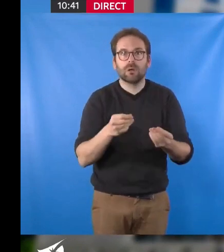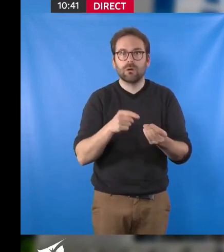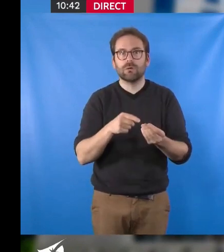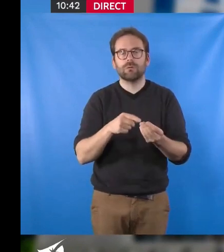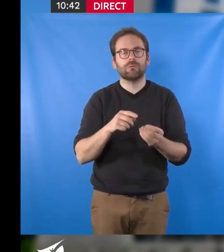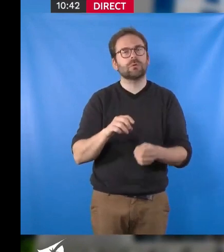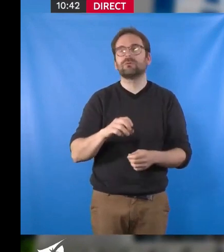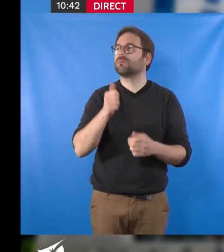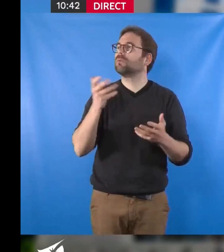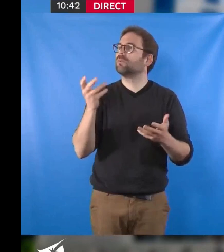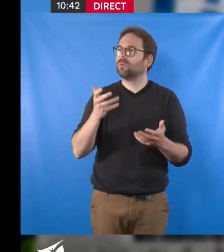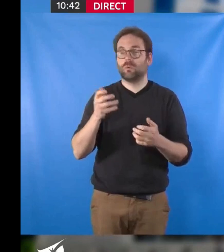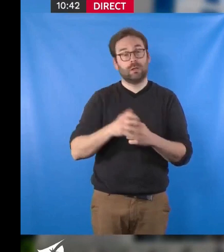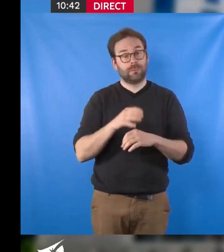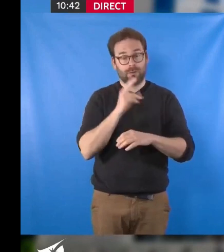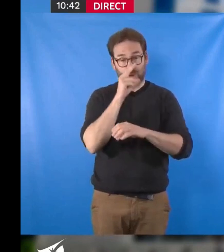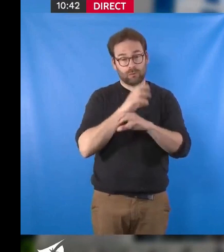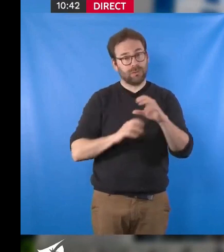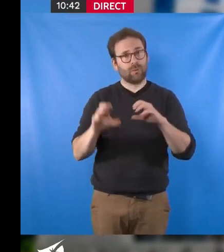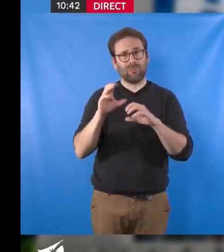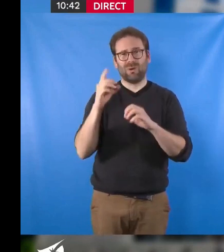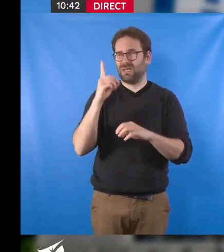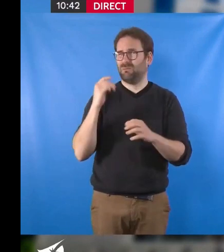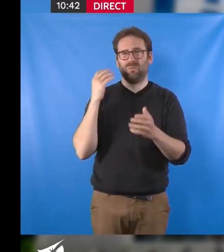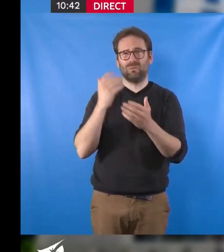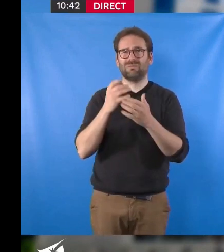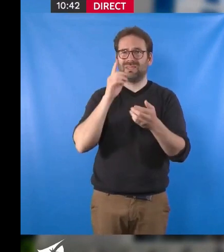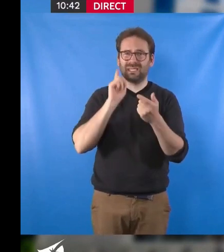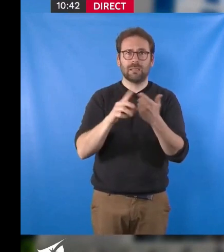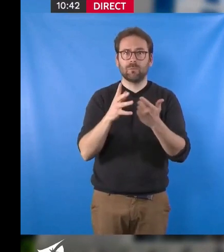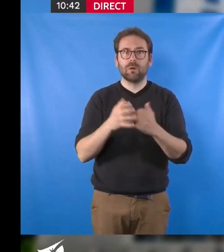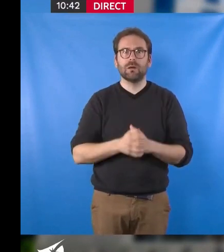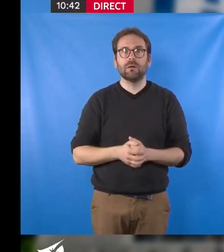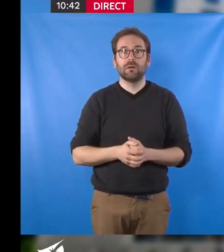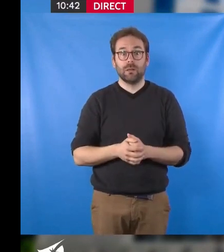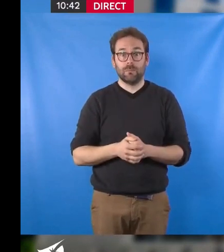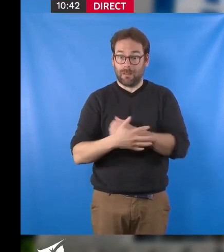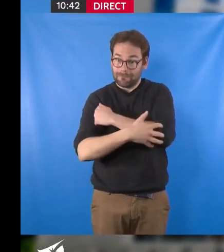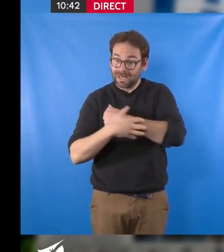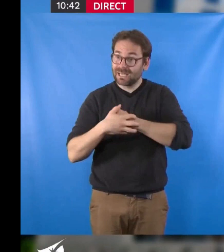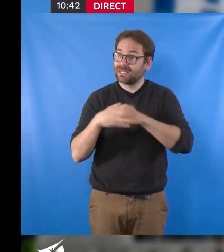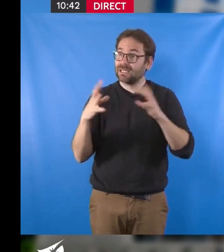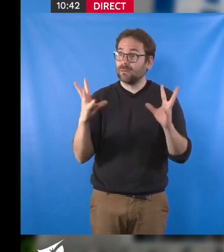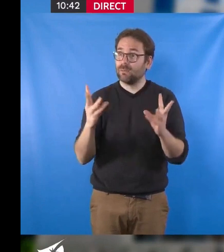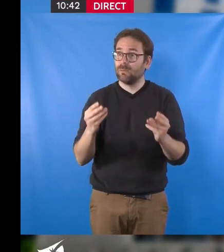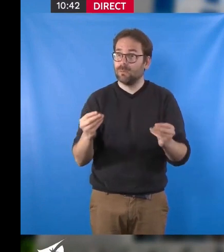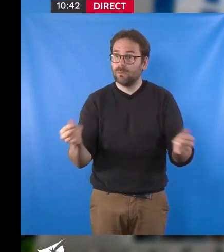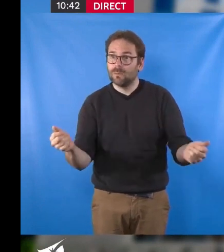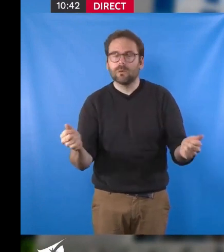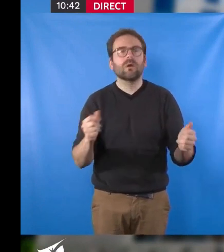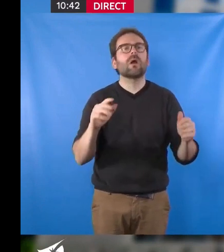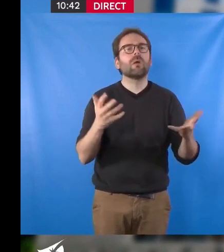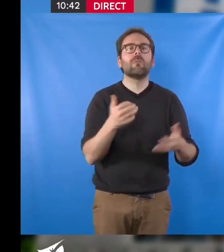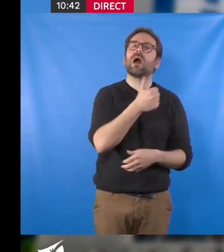l'attention qu'a notre métropole depuis le début sur la question de la résorption de cette précarité, que ce soit à travers le 1%